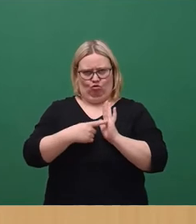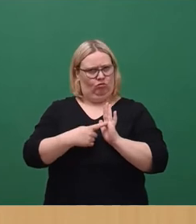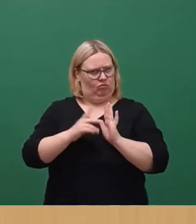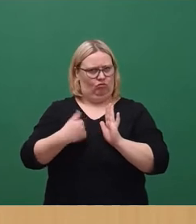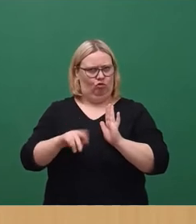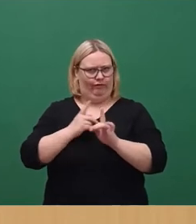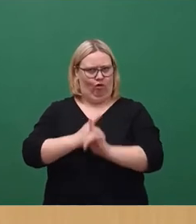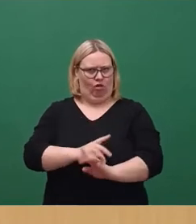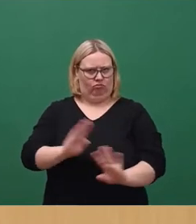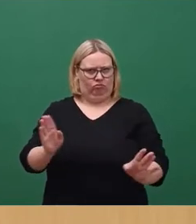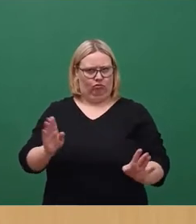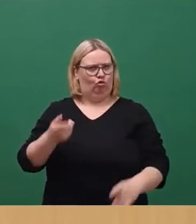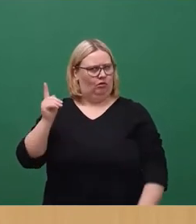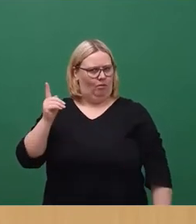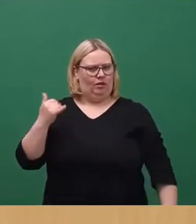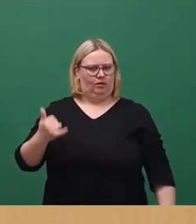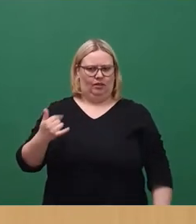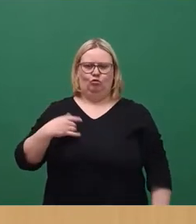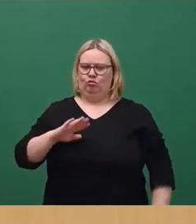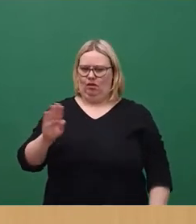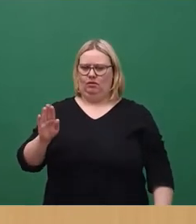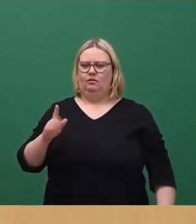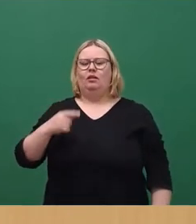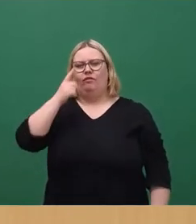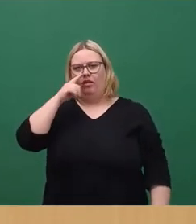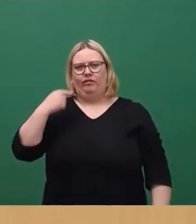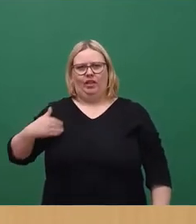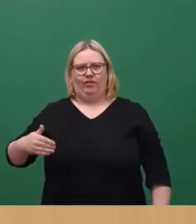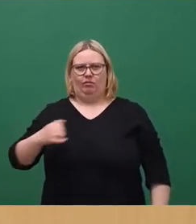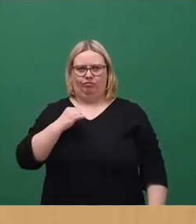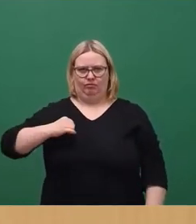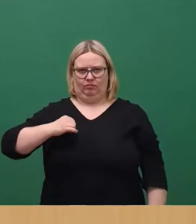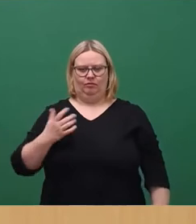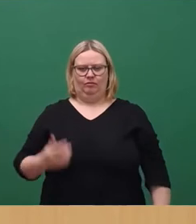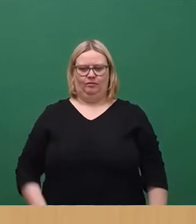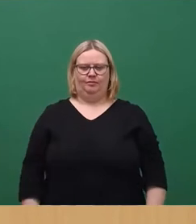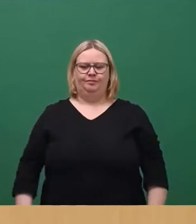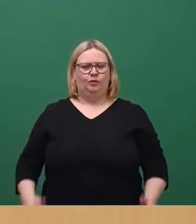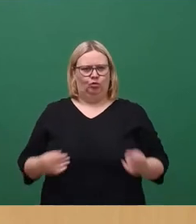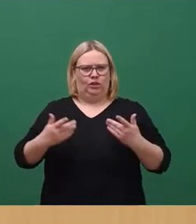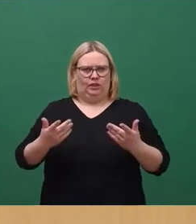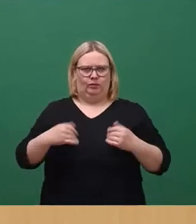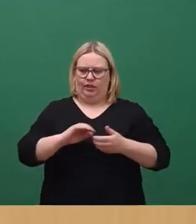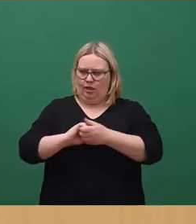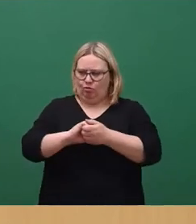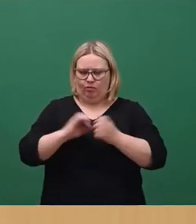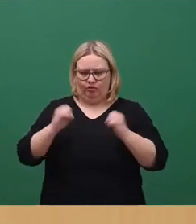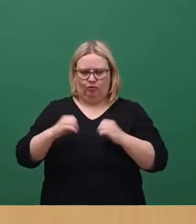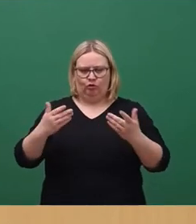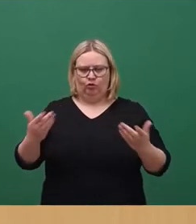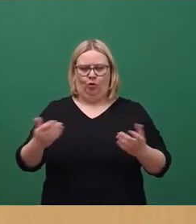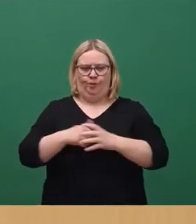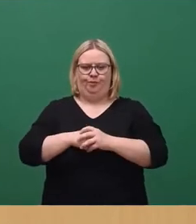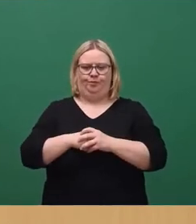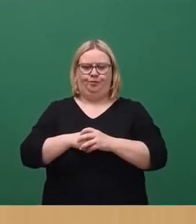und ansonsten ermahne ich Sie jetzt das erste Mal, wenn dann immer wieder dagegen jetzt interveniert wird, und das ist unser gemeinschaftliches Verständnis. So, jetzt die